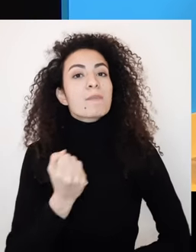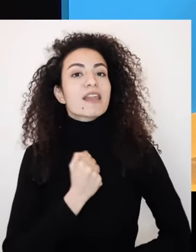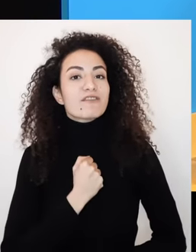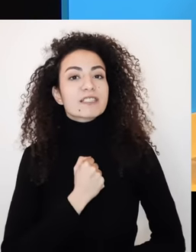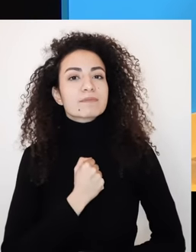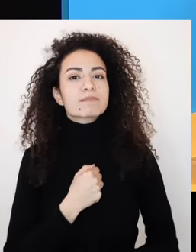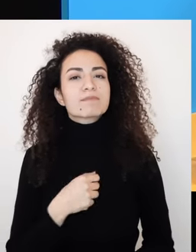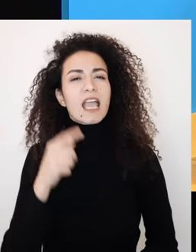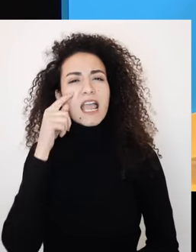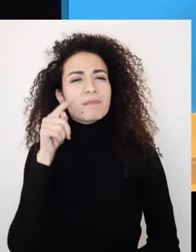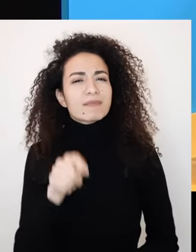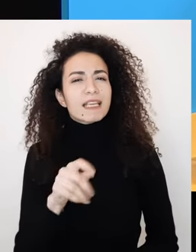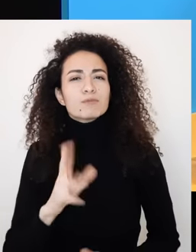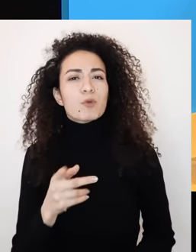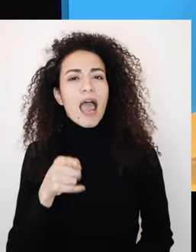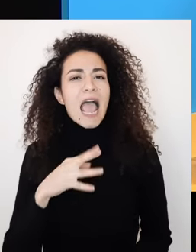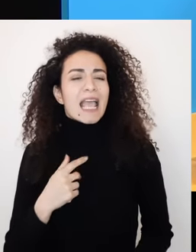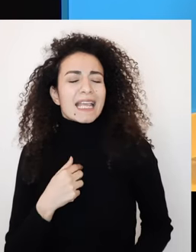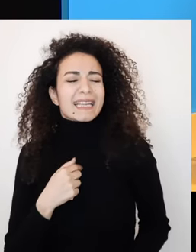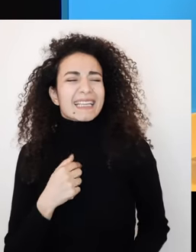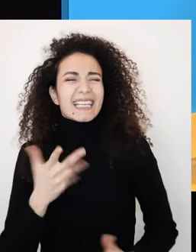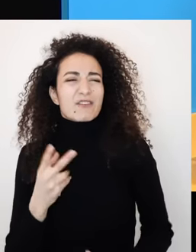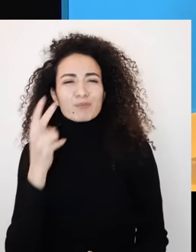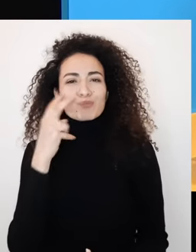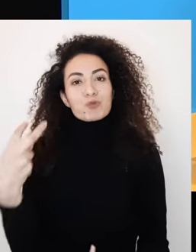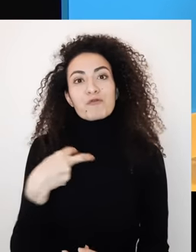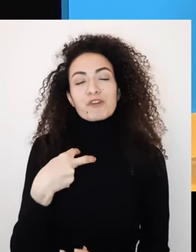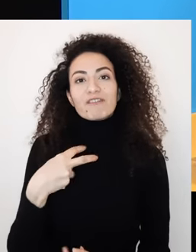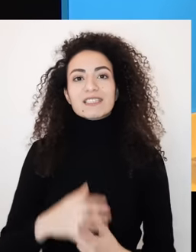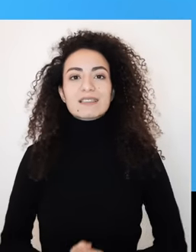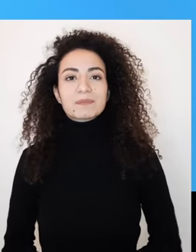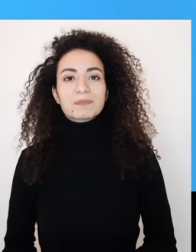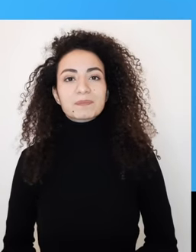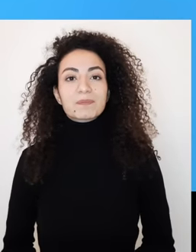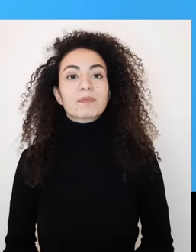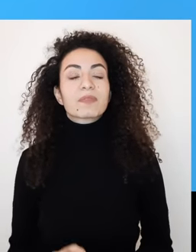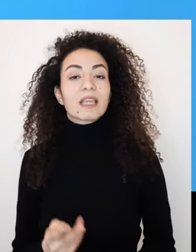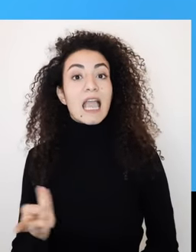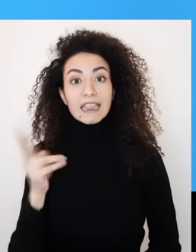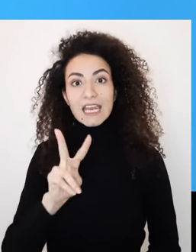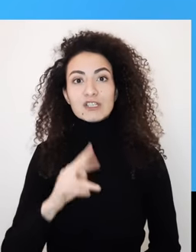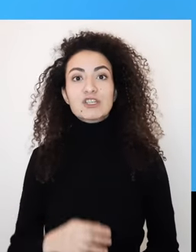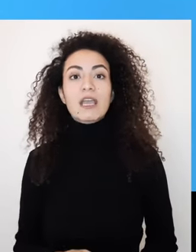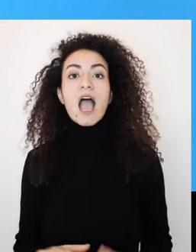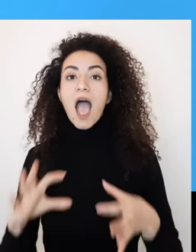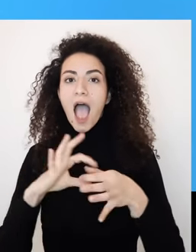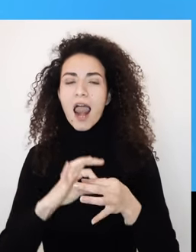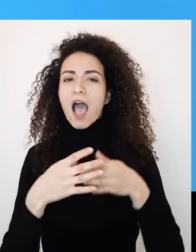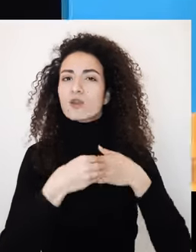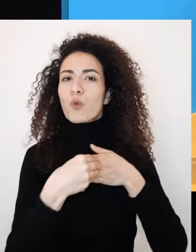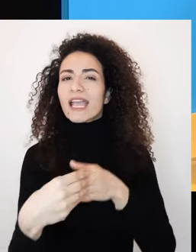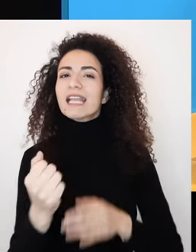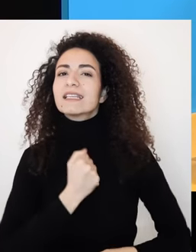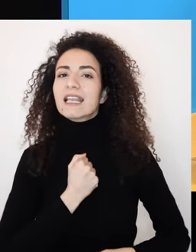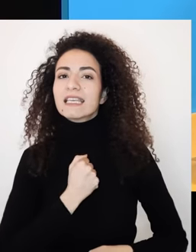مع الزات والتركيز رح يكون على مفهوم الزات والصورة الزاتية ثانياً العلاقات والقيادة الزاتية